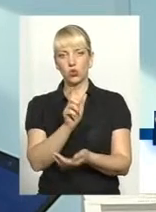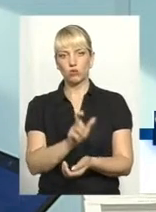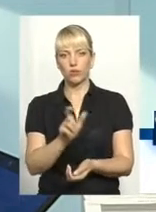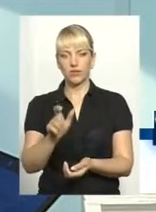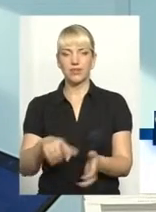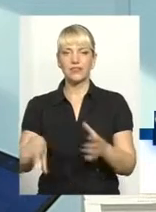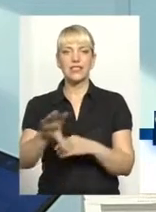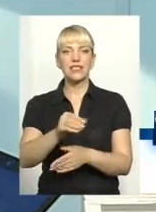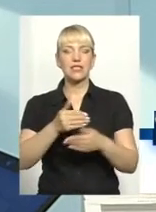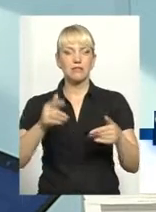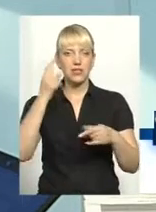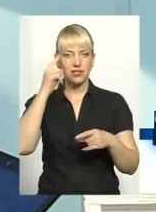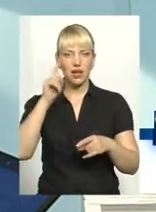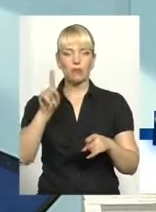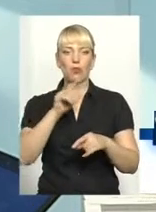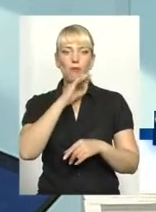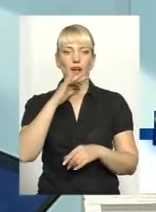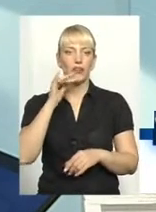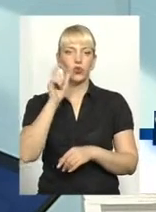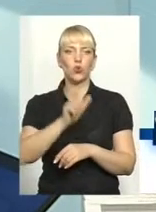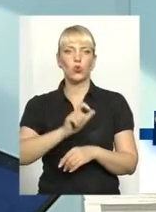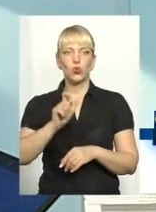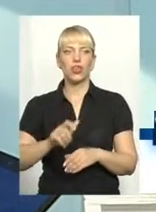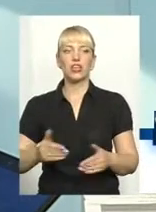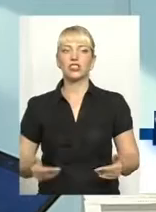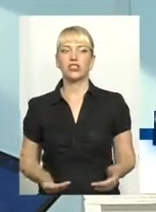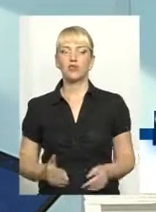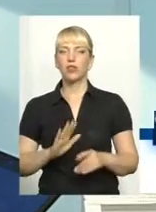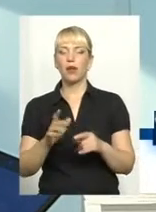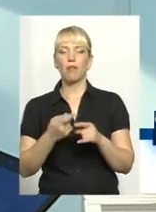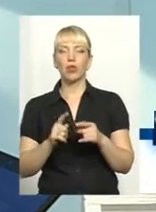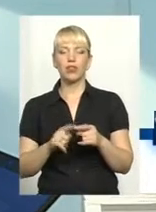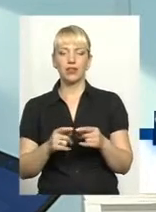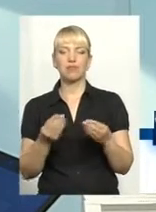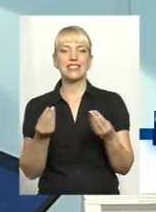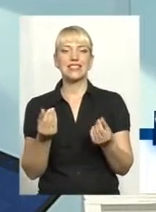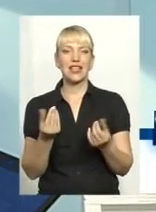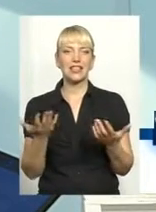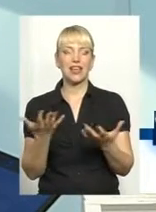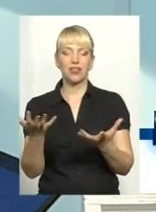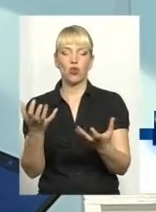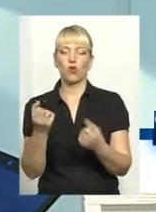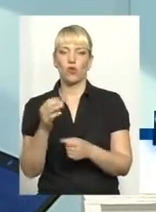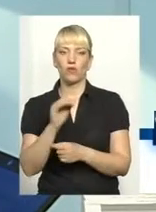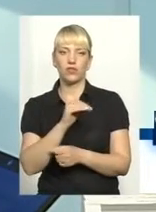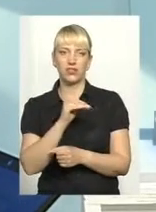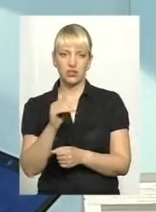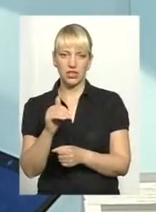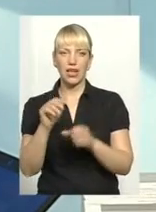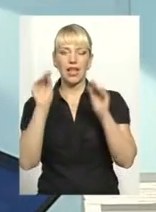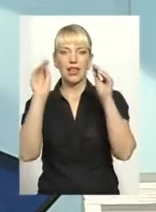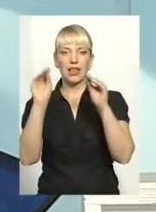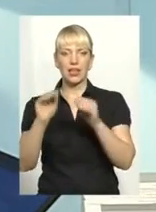Ми всі знаємо, що дуже багато людей живуть не по тим статкам, які отримують офіційно. Тобто в декларації